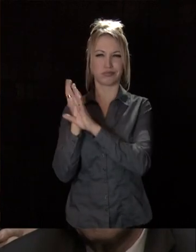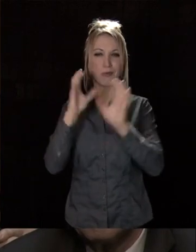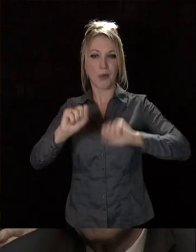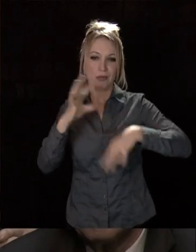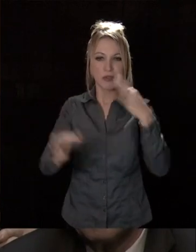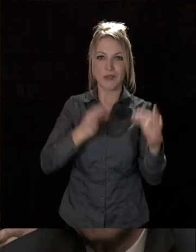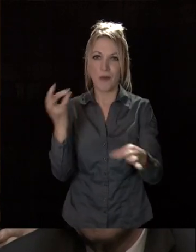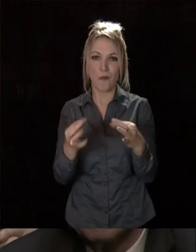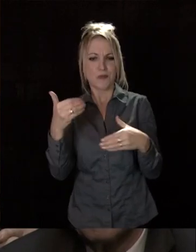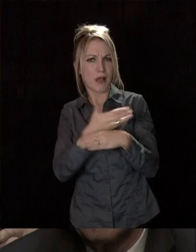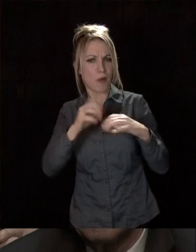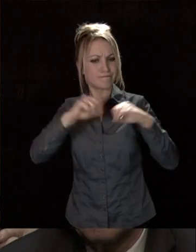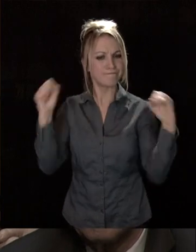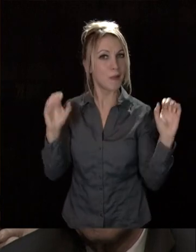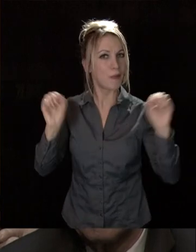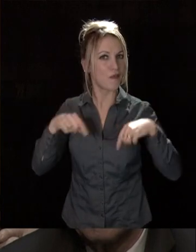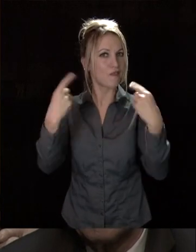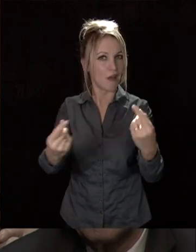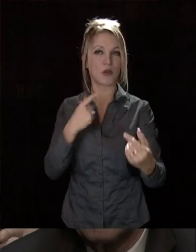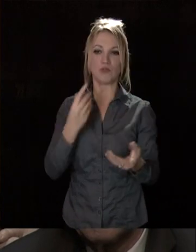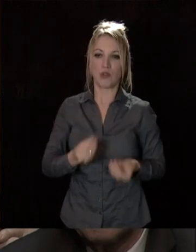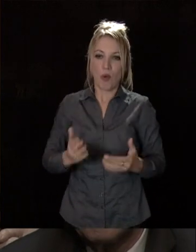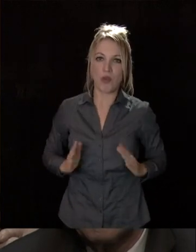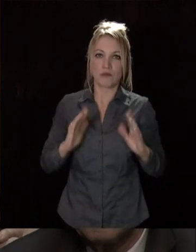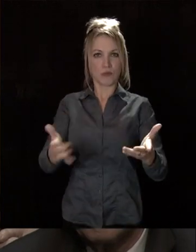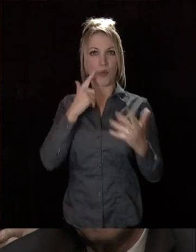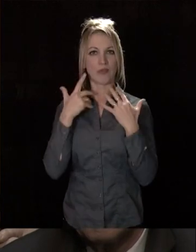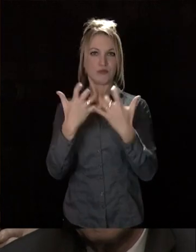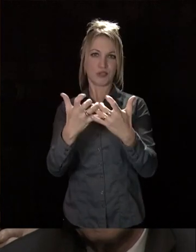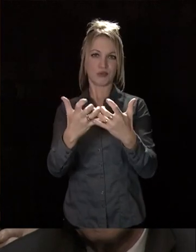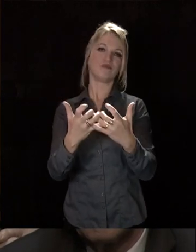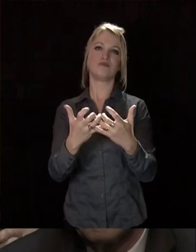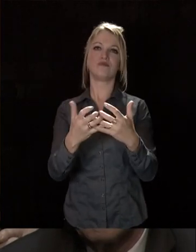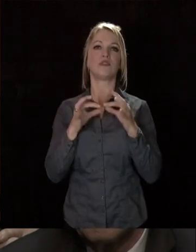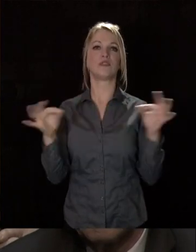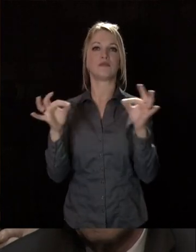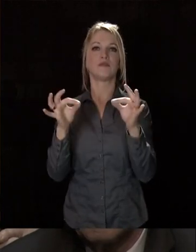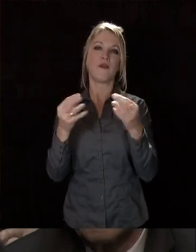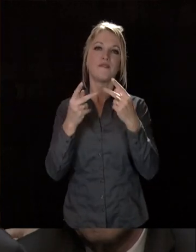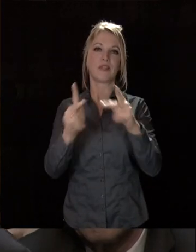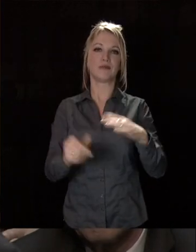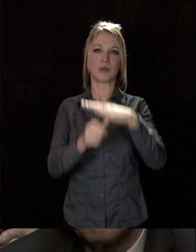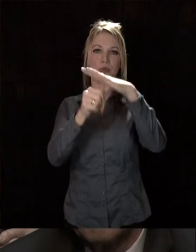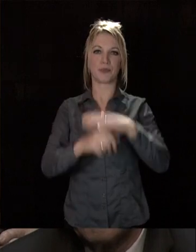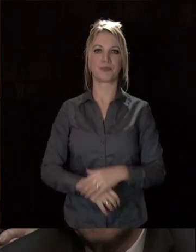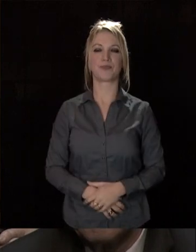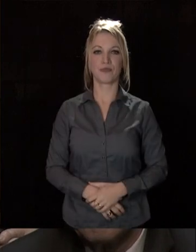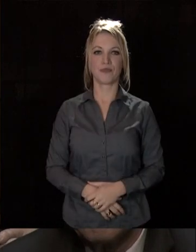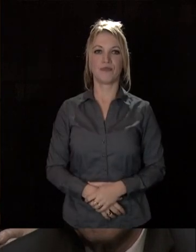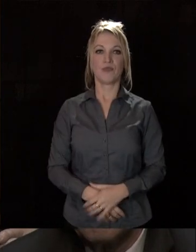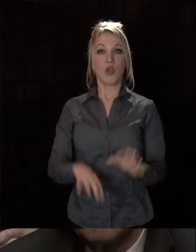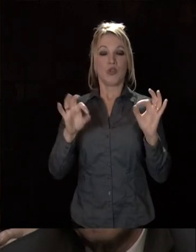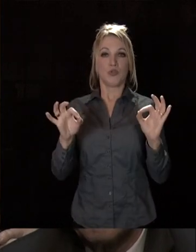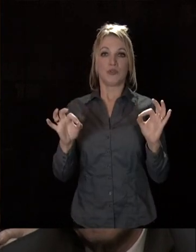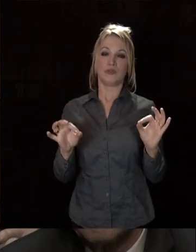à découvrir ce qui s'y passe et à vous engager pour l'attractivité de notre métropole. Laissez-moi, pour commencer,